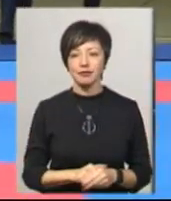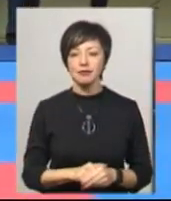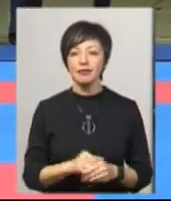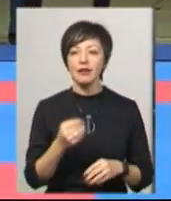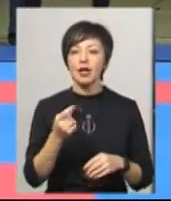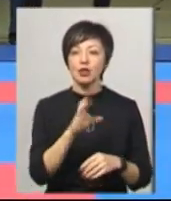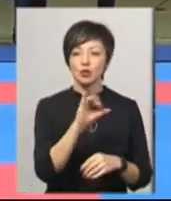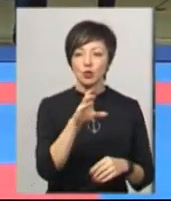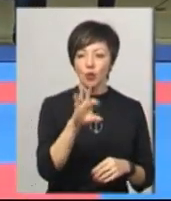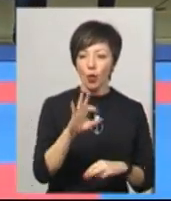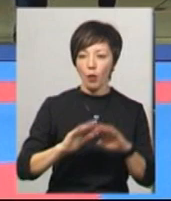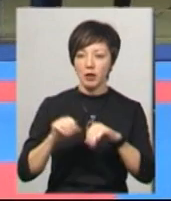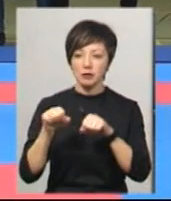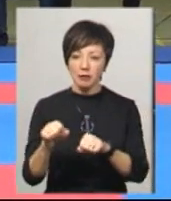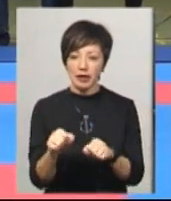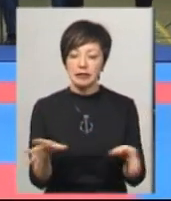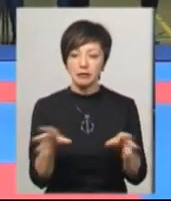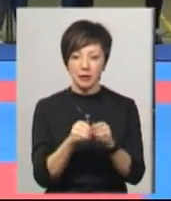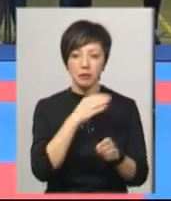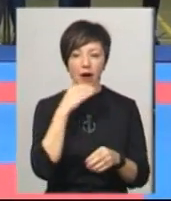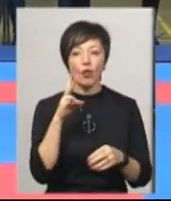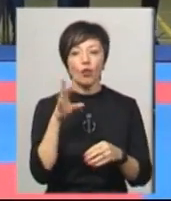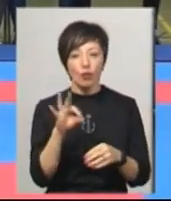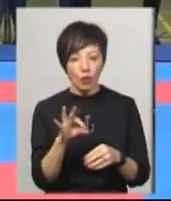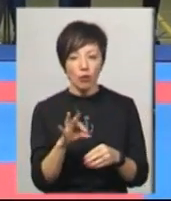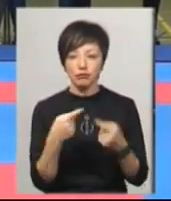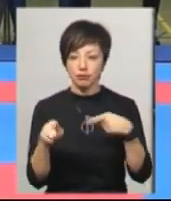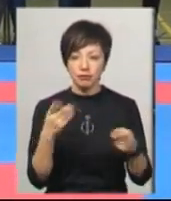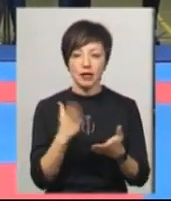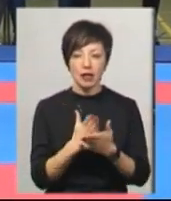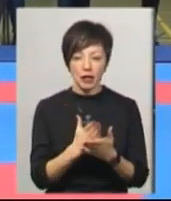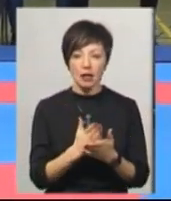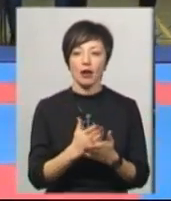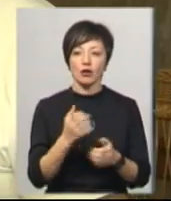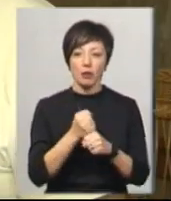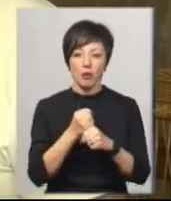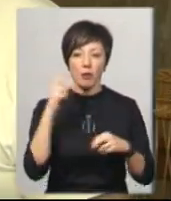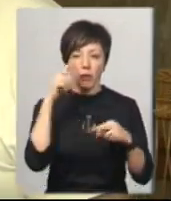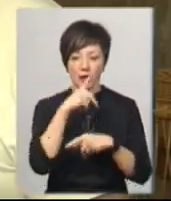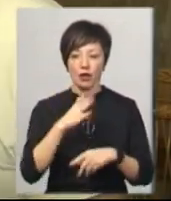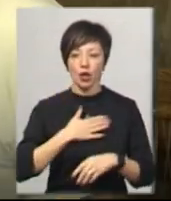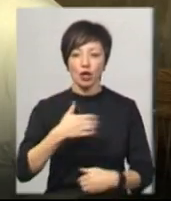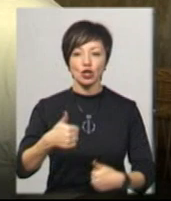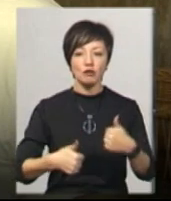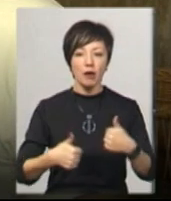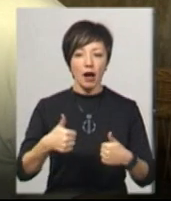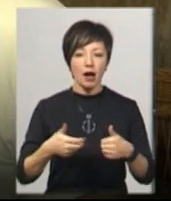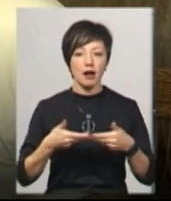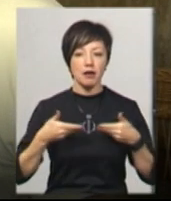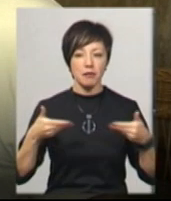багато спільного та її розбіжності в правилах, тому спортсмени-рукопашники припускалися помилок, розповідає тренер. На наших змаганнях ми